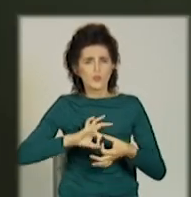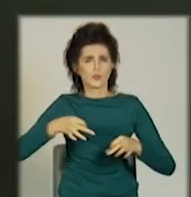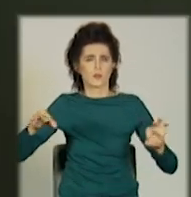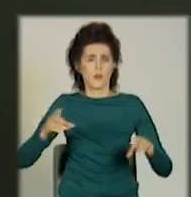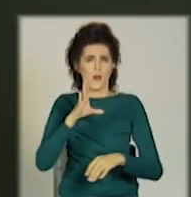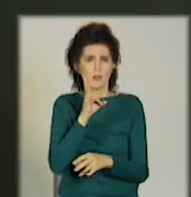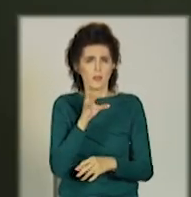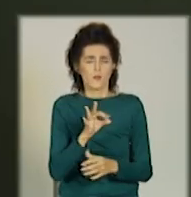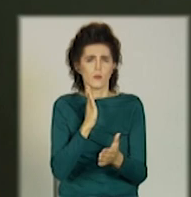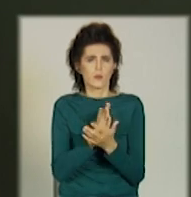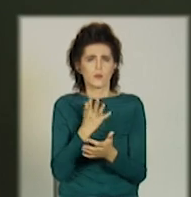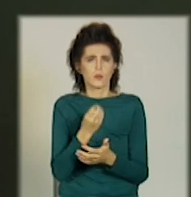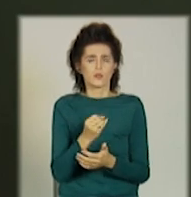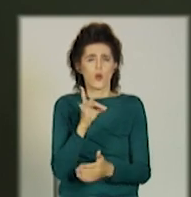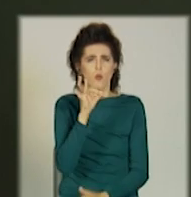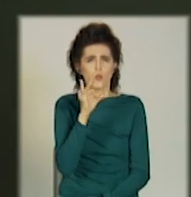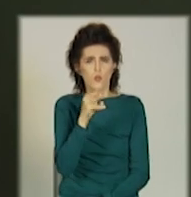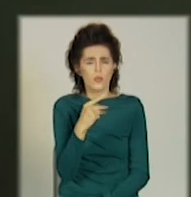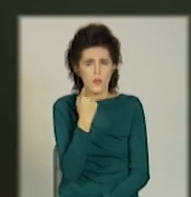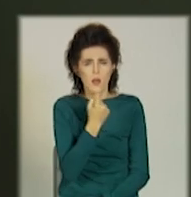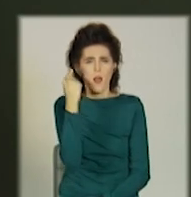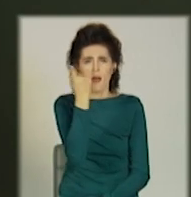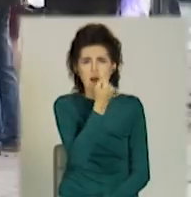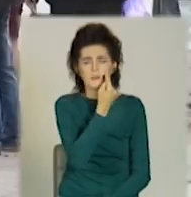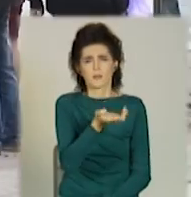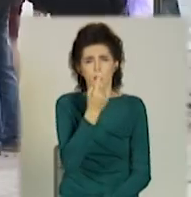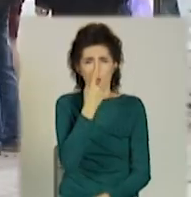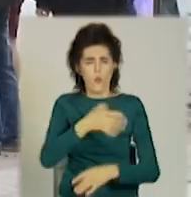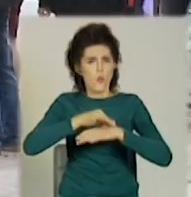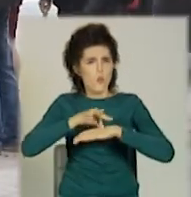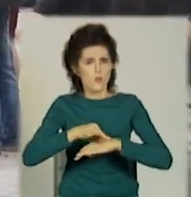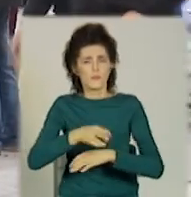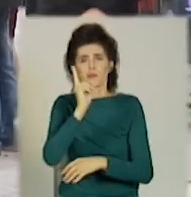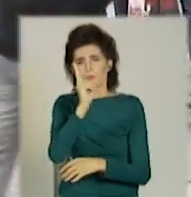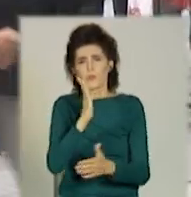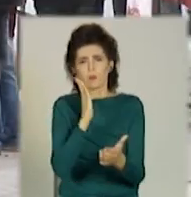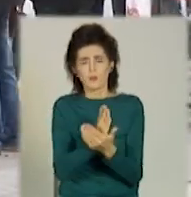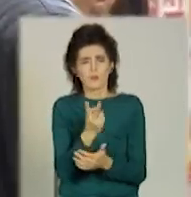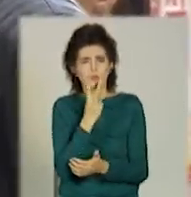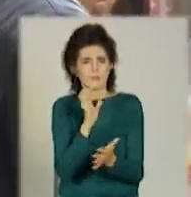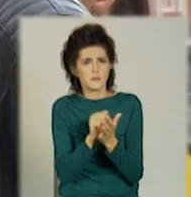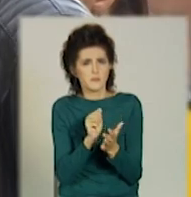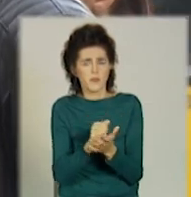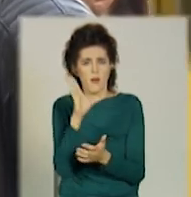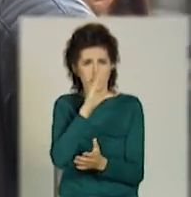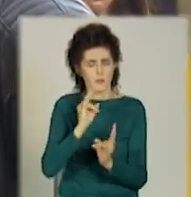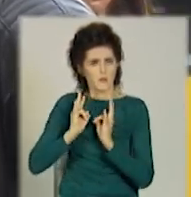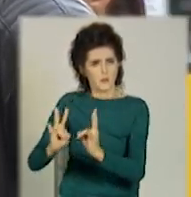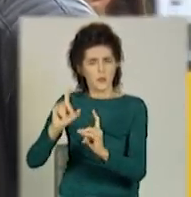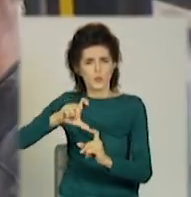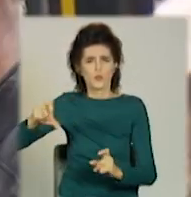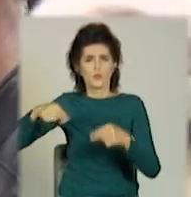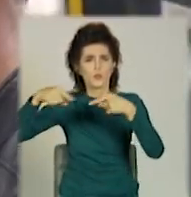тракту, но ще страдає і ротовая полость, глаза, нос, кожа. Курців, які наражають на небезпеку інших, можна покарати,